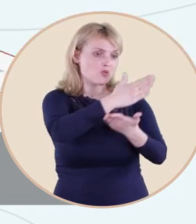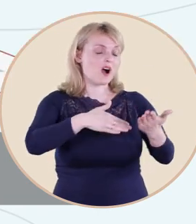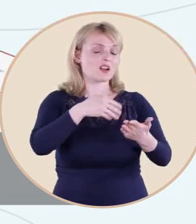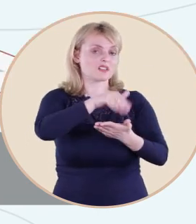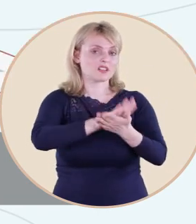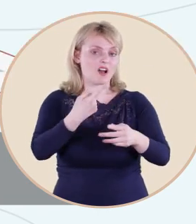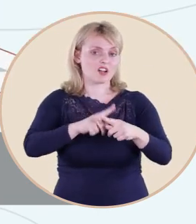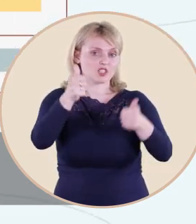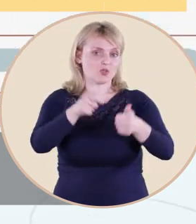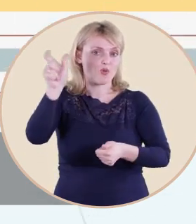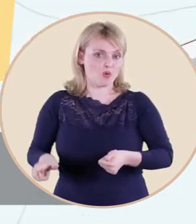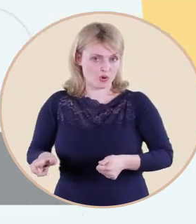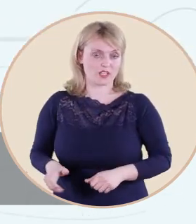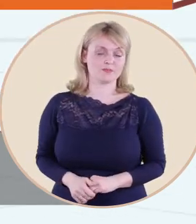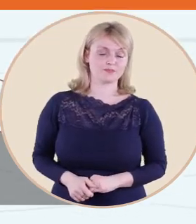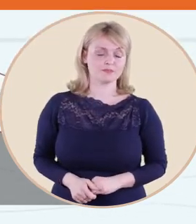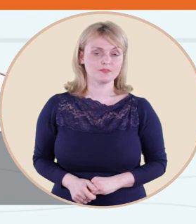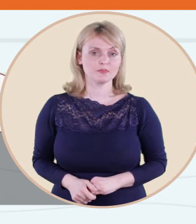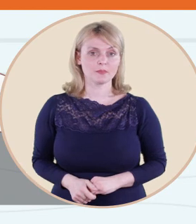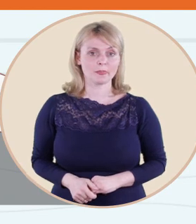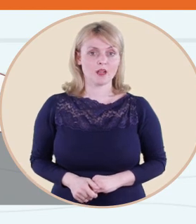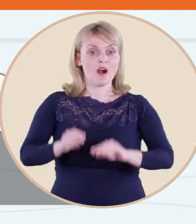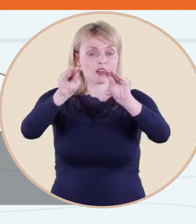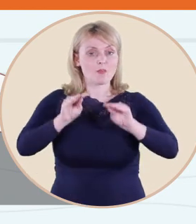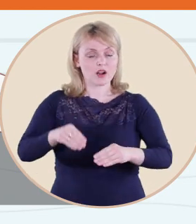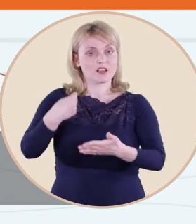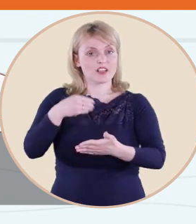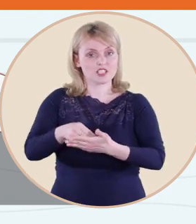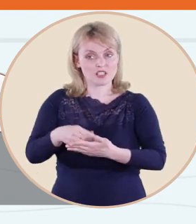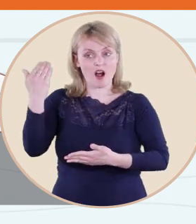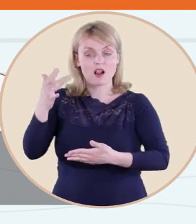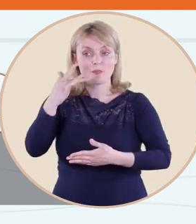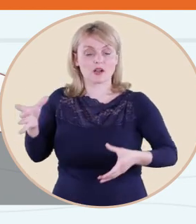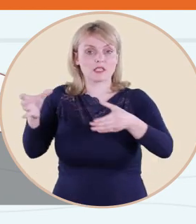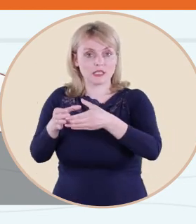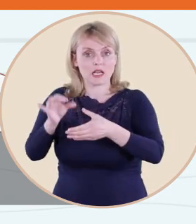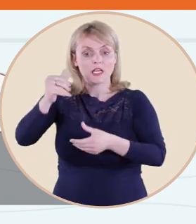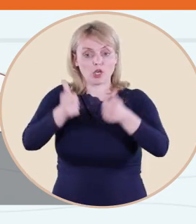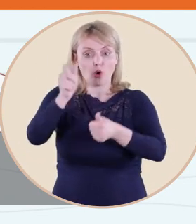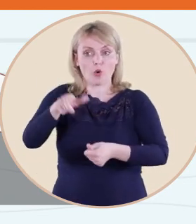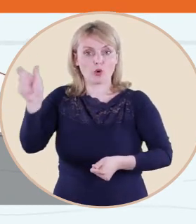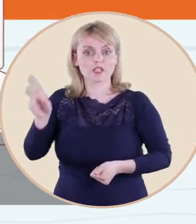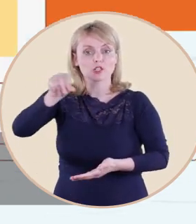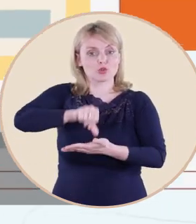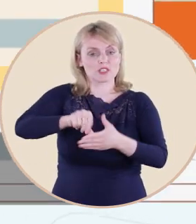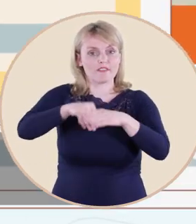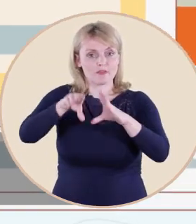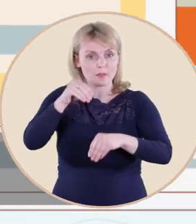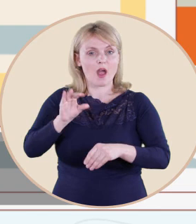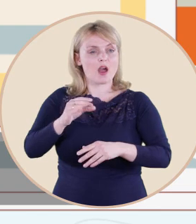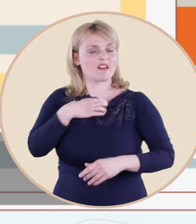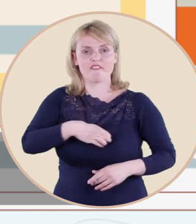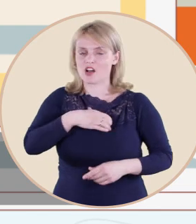în calitate de concurent electoral. Rapoartele financiare ale partidelor politice și concurenților electorali constituie informație de